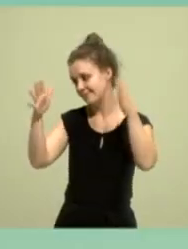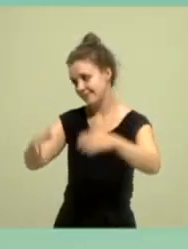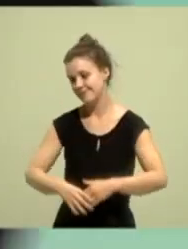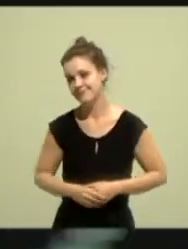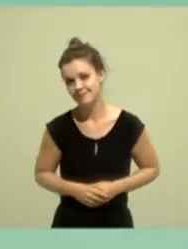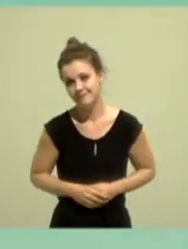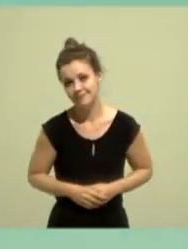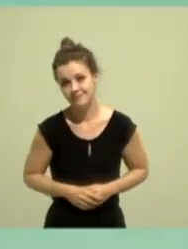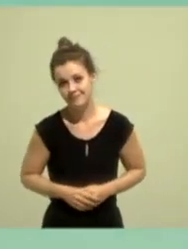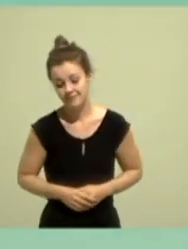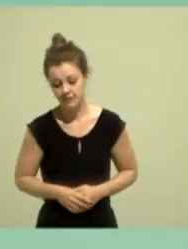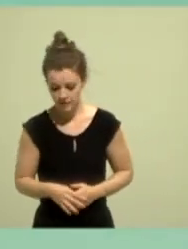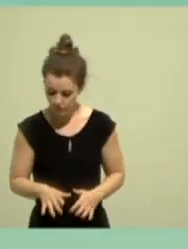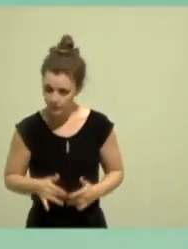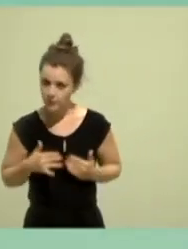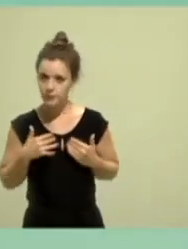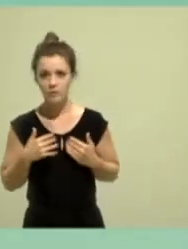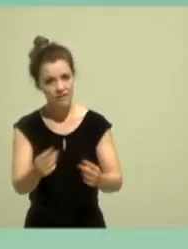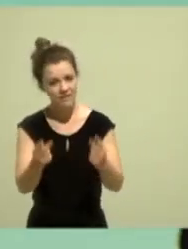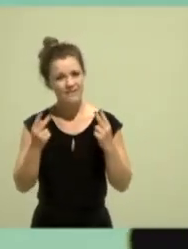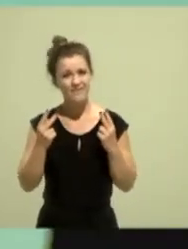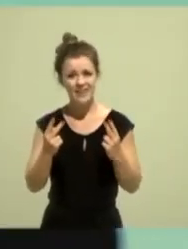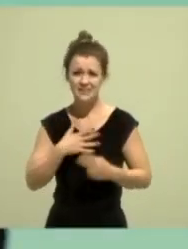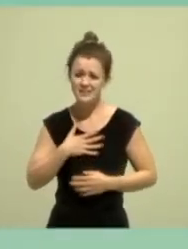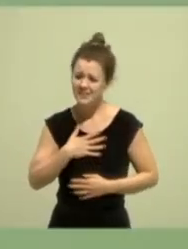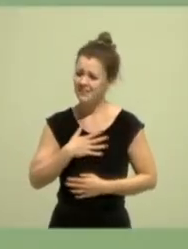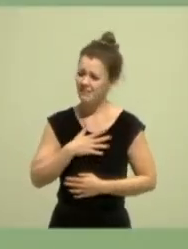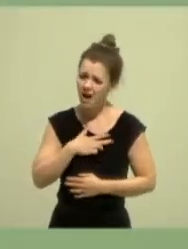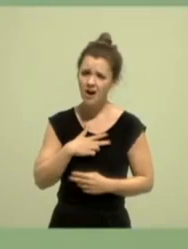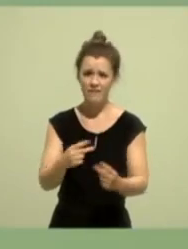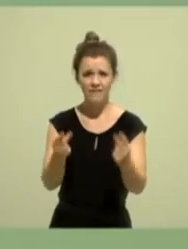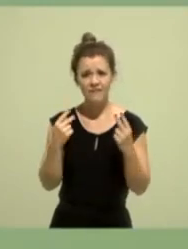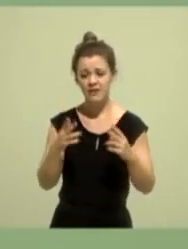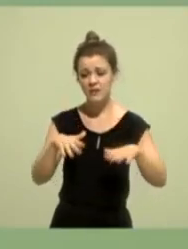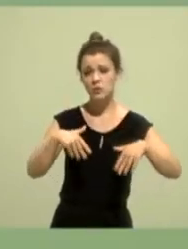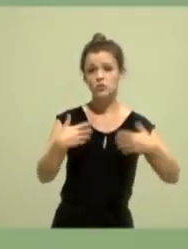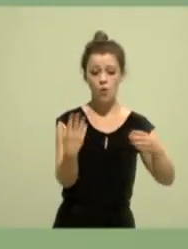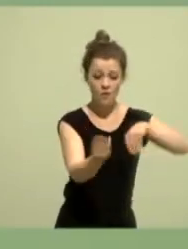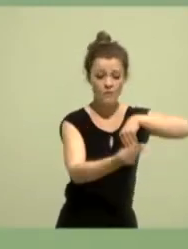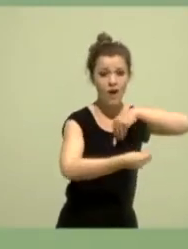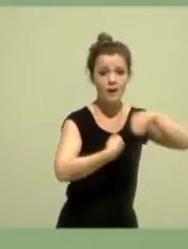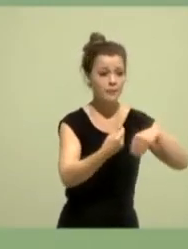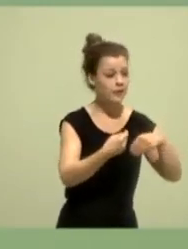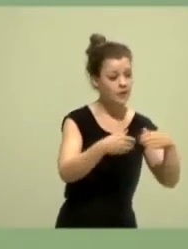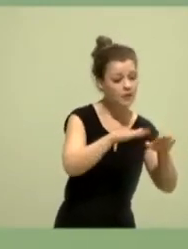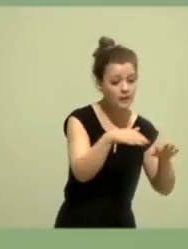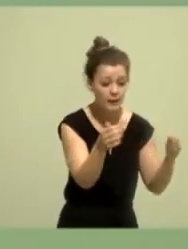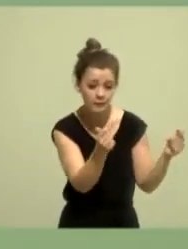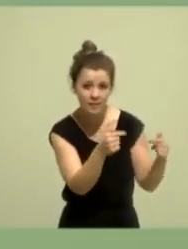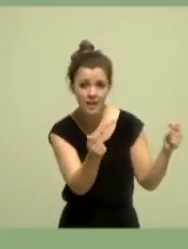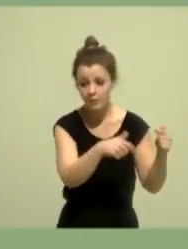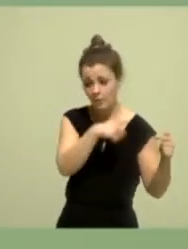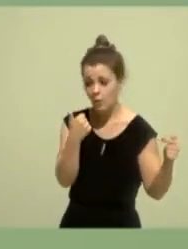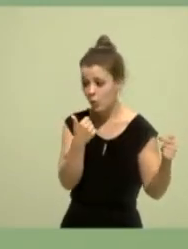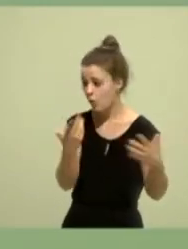Mir ist es wichtig, mir ist es wichtig, die Vereinbarkeit von Familie, Beruf und politischem Ehrenamt